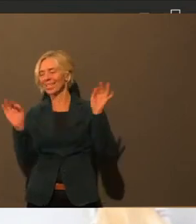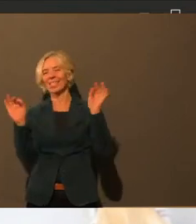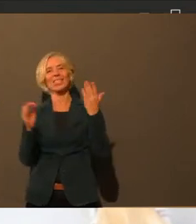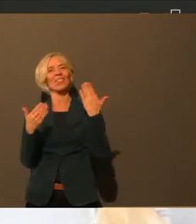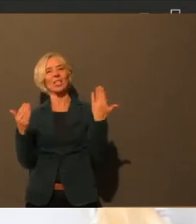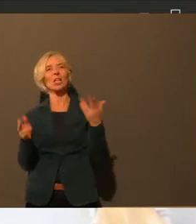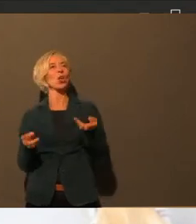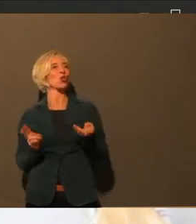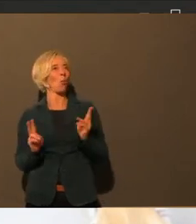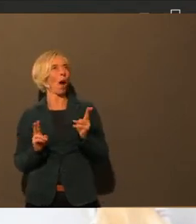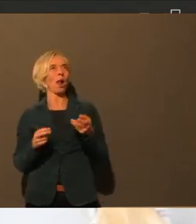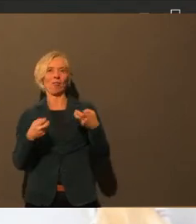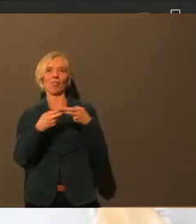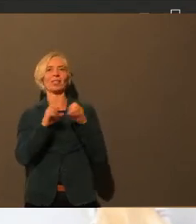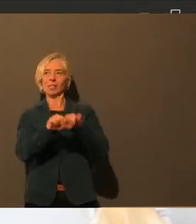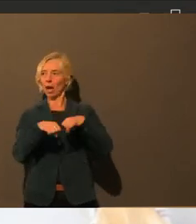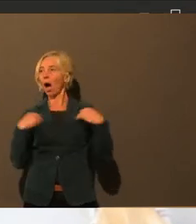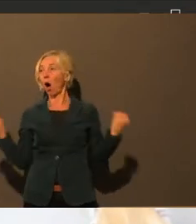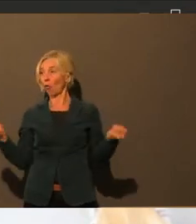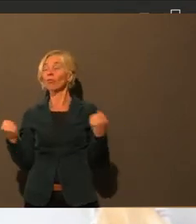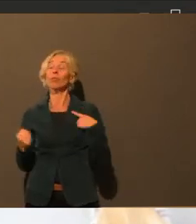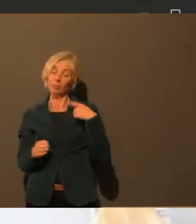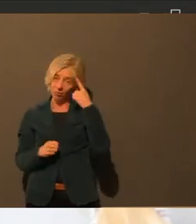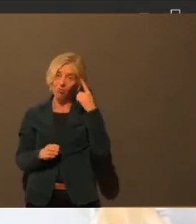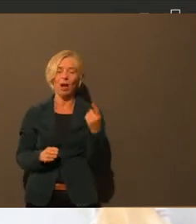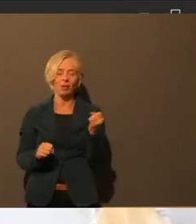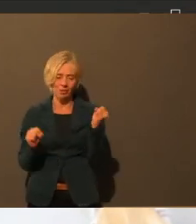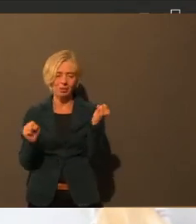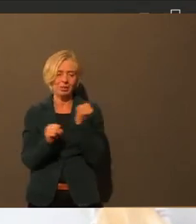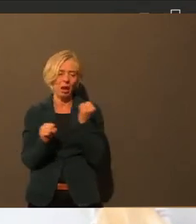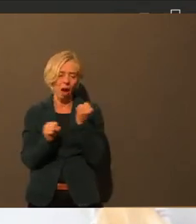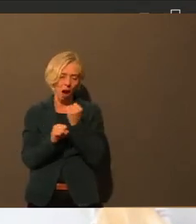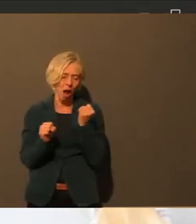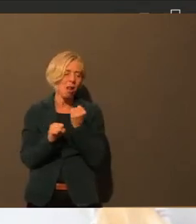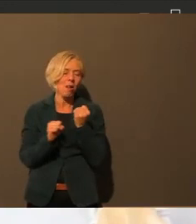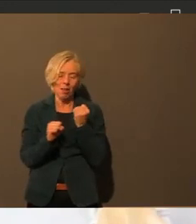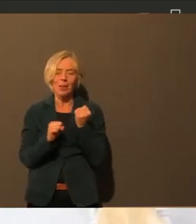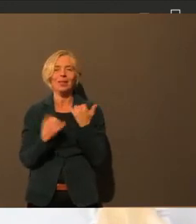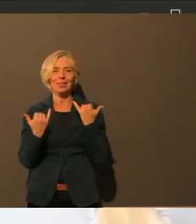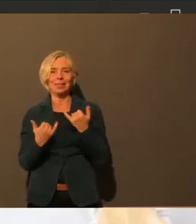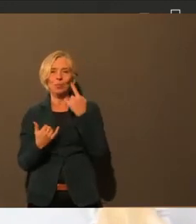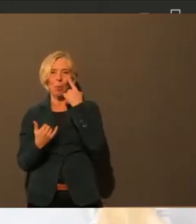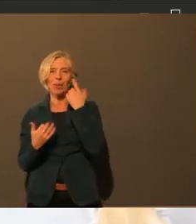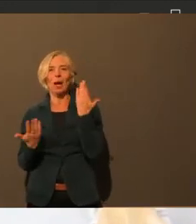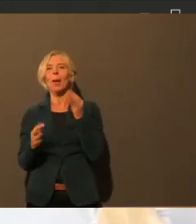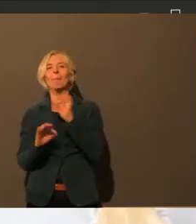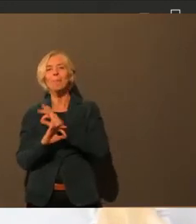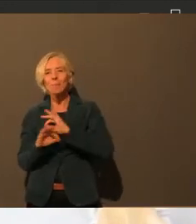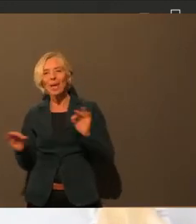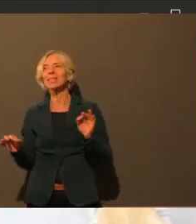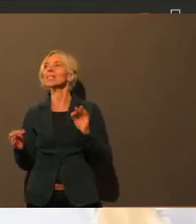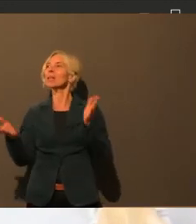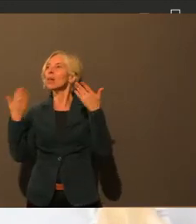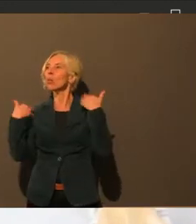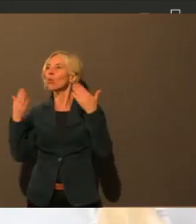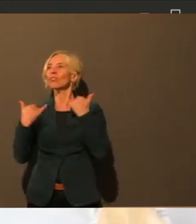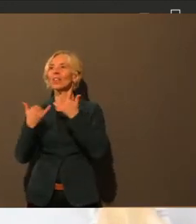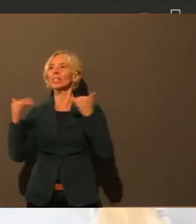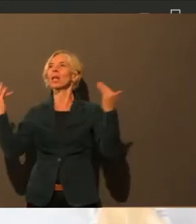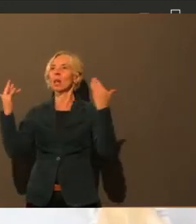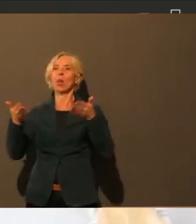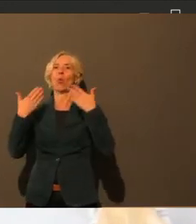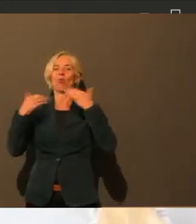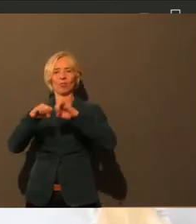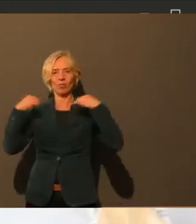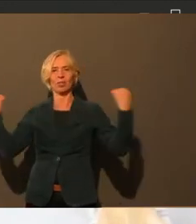normal lüften. Ich weiß, dass es kalt ist, wenn man am Fenster sitzt. Aber das Einfachste und Beste ist wirklich immer noch lüften.